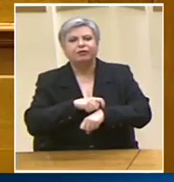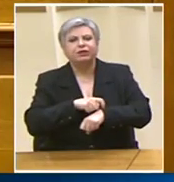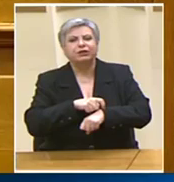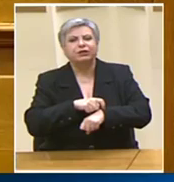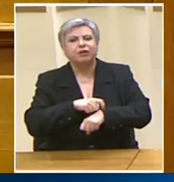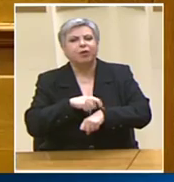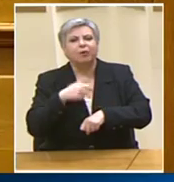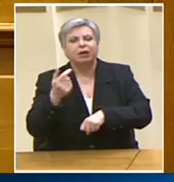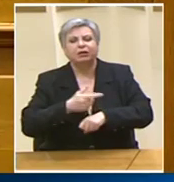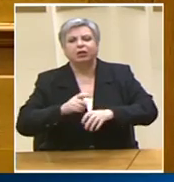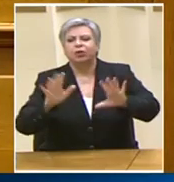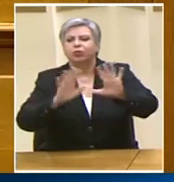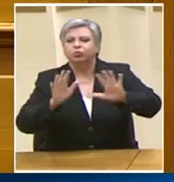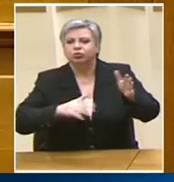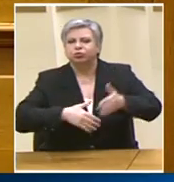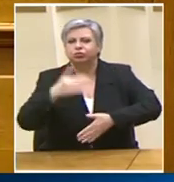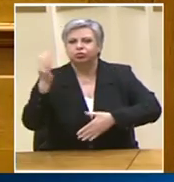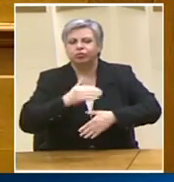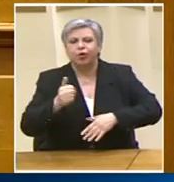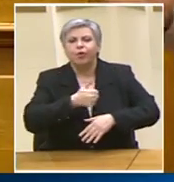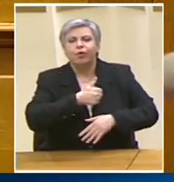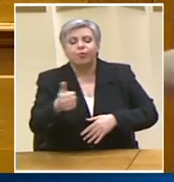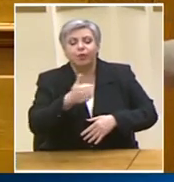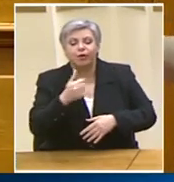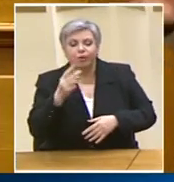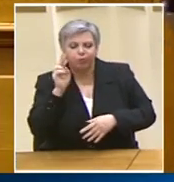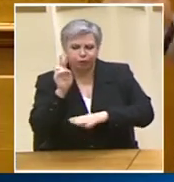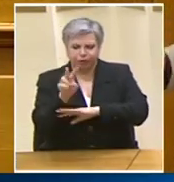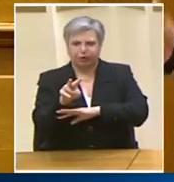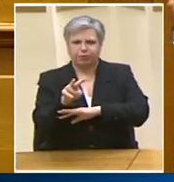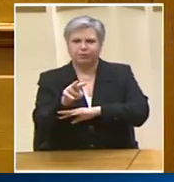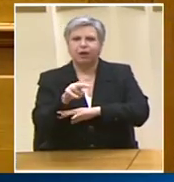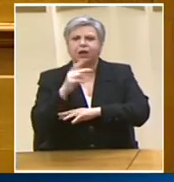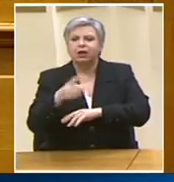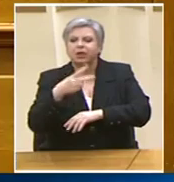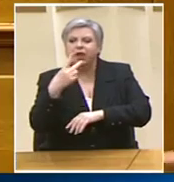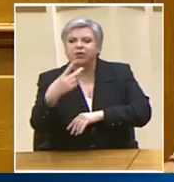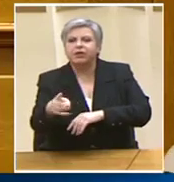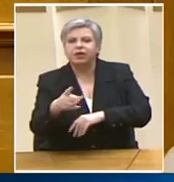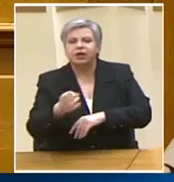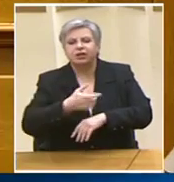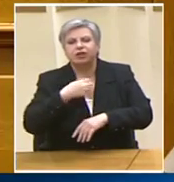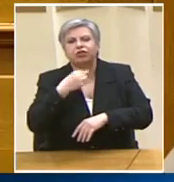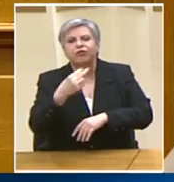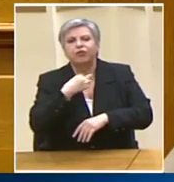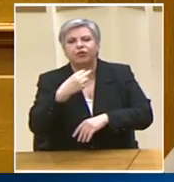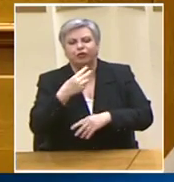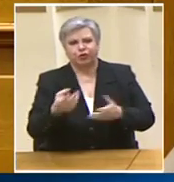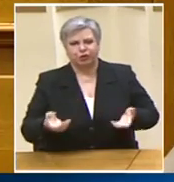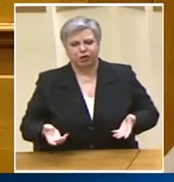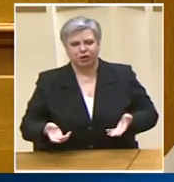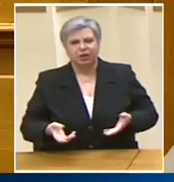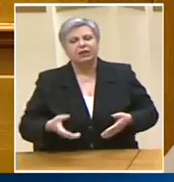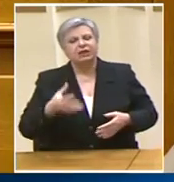μέσα ενημέρωσης υπάρχει μονόλογος και αυτή ήταν και η αιτία για την οποία βρίσκεστε σήμερα στα κυβερνητικά έδρανα η βασική αιτία